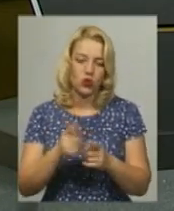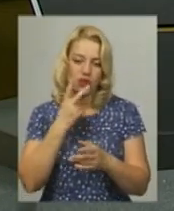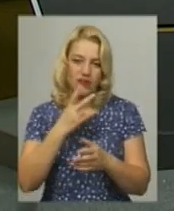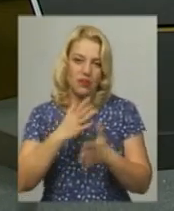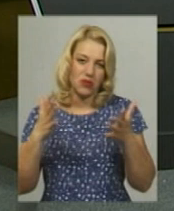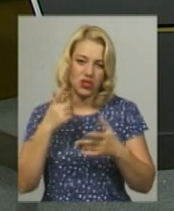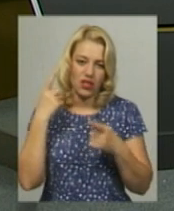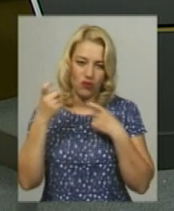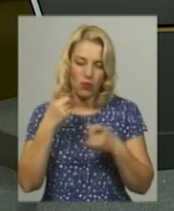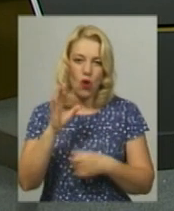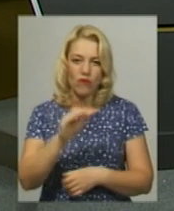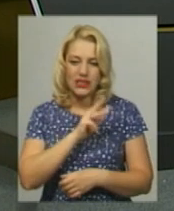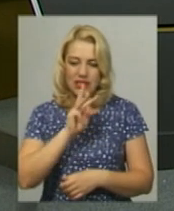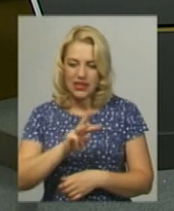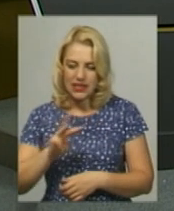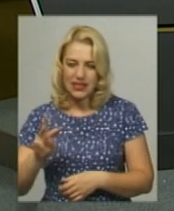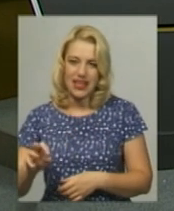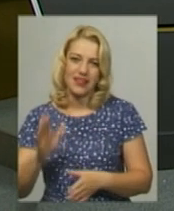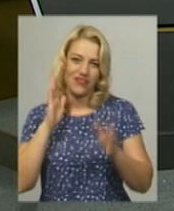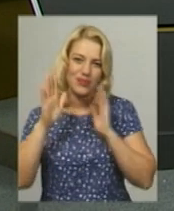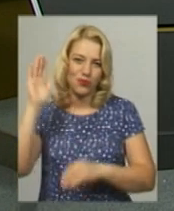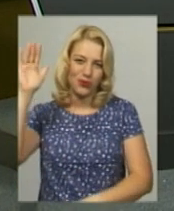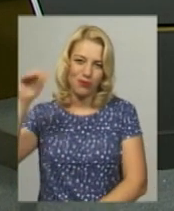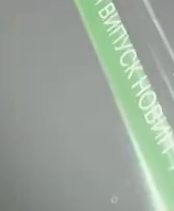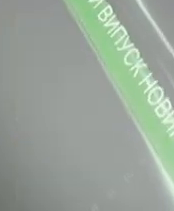офіційному сайті та сторінці у Фейсбук. На все добре.